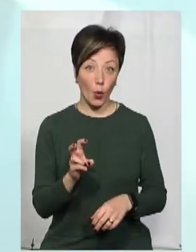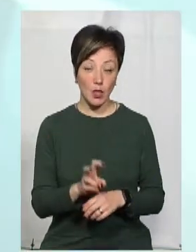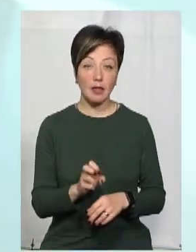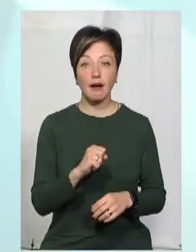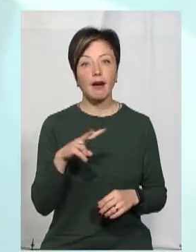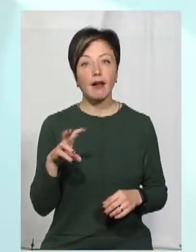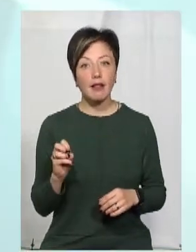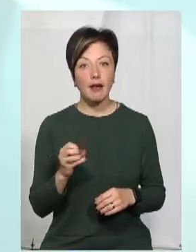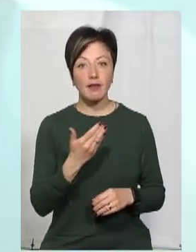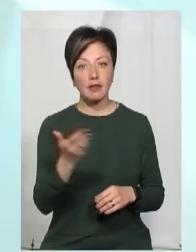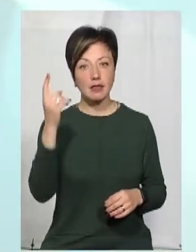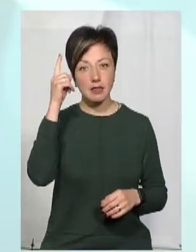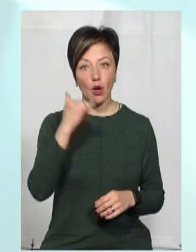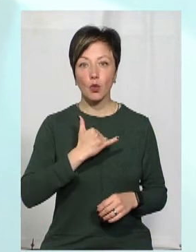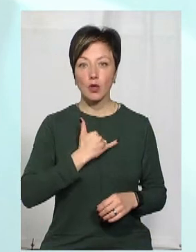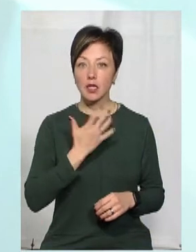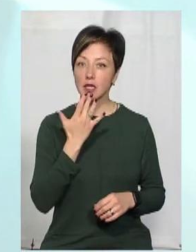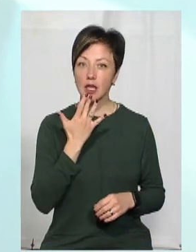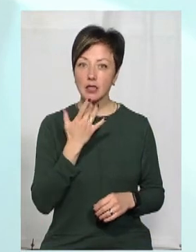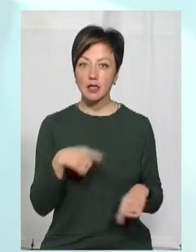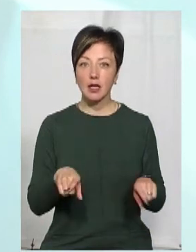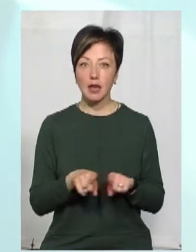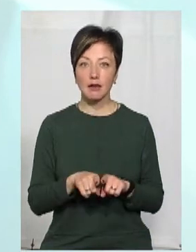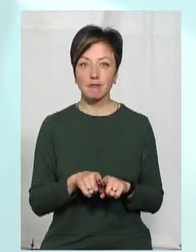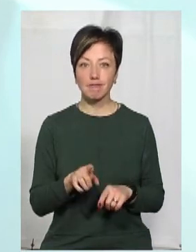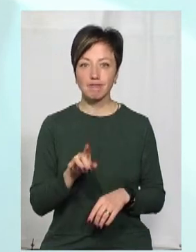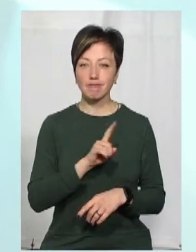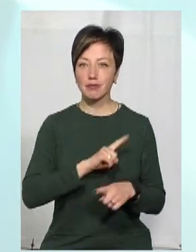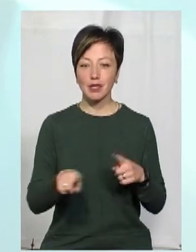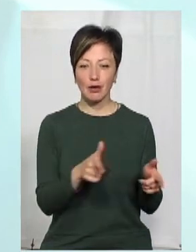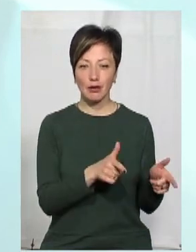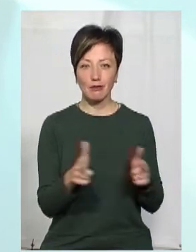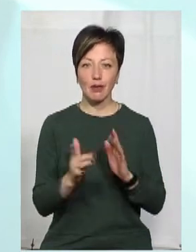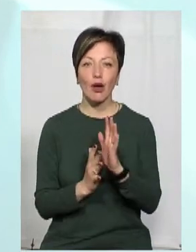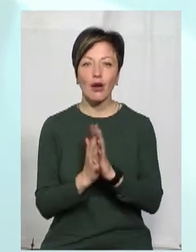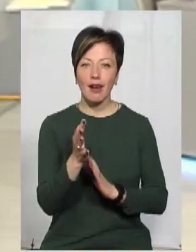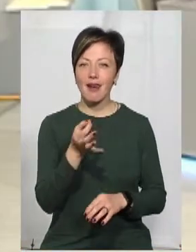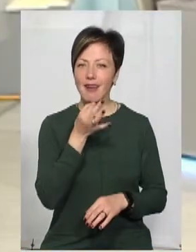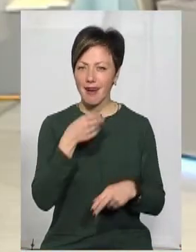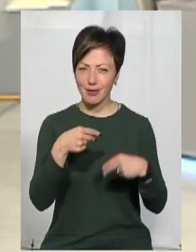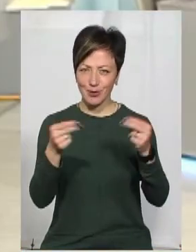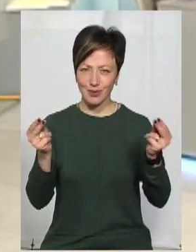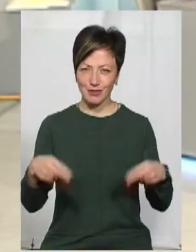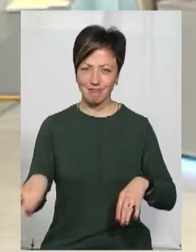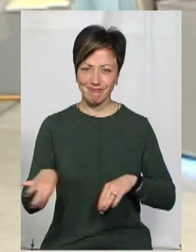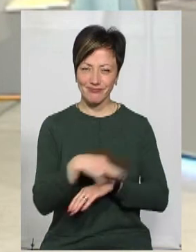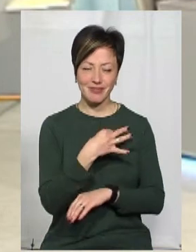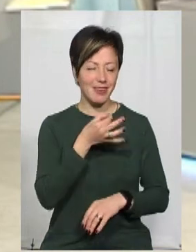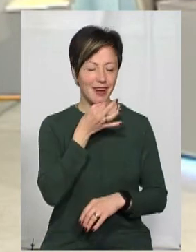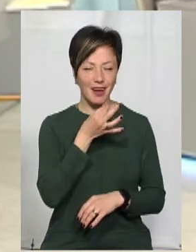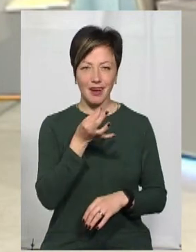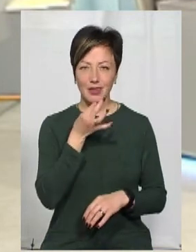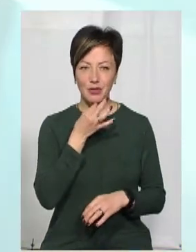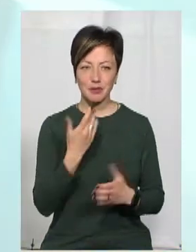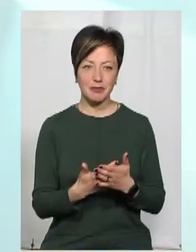Але, знаєте, на жена, це така, скоро спілуч, спілуч. Рано одружуєте? Так, так. Ну, як